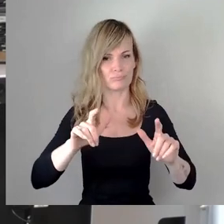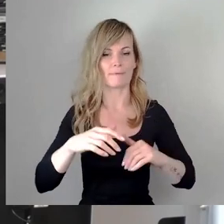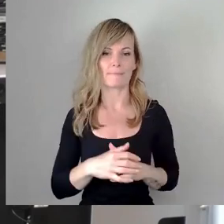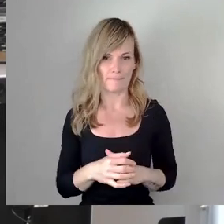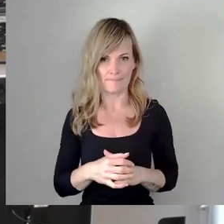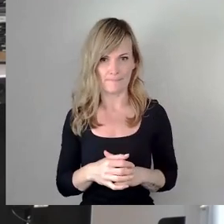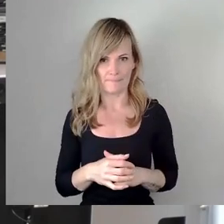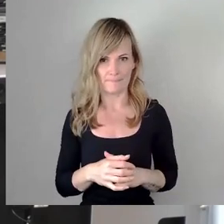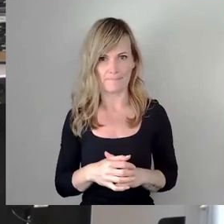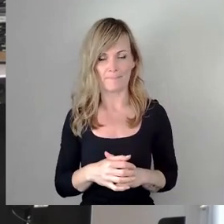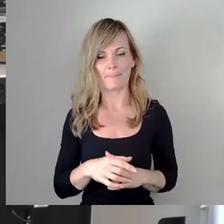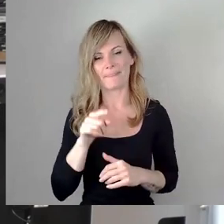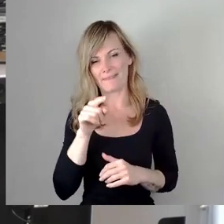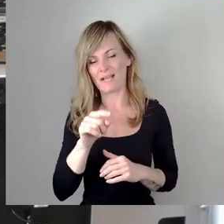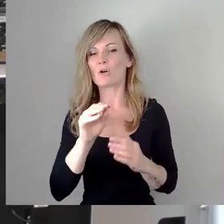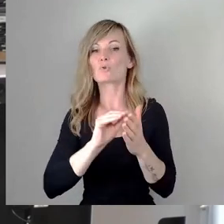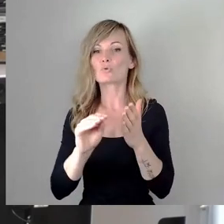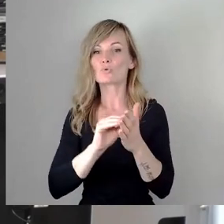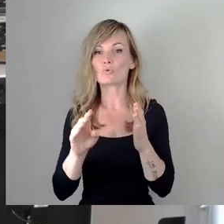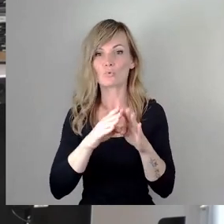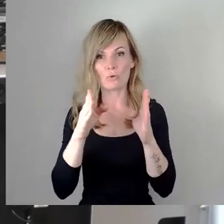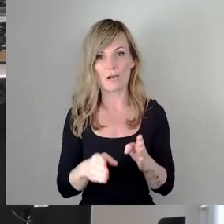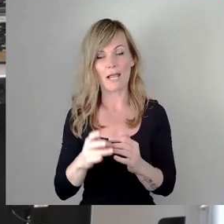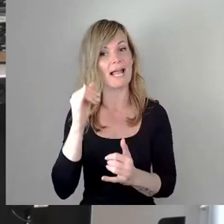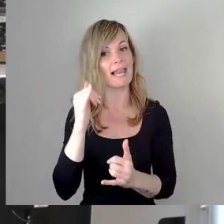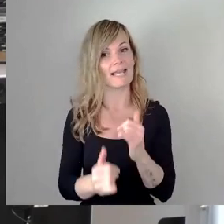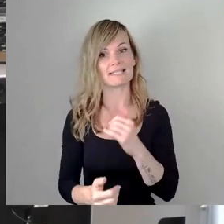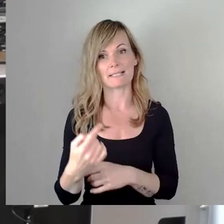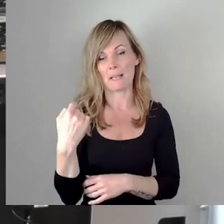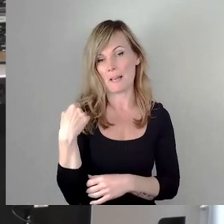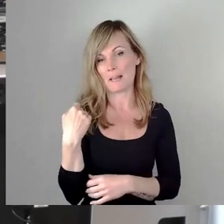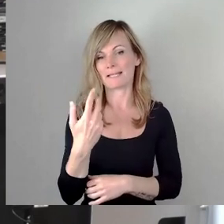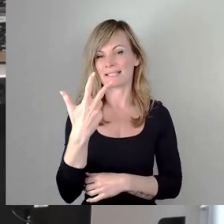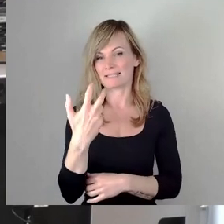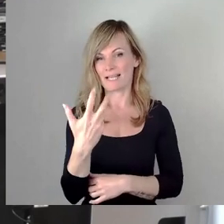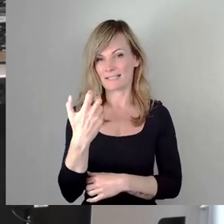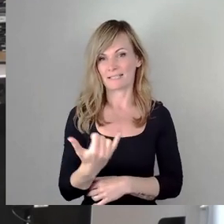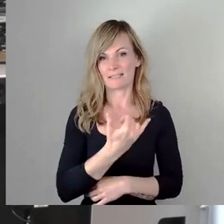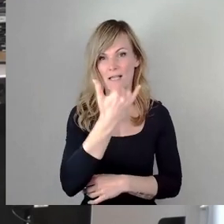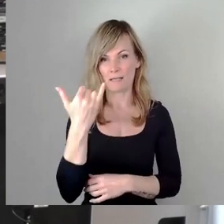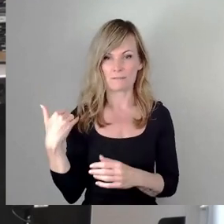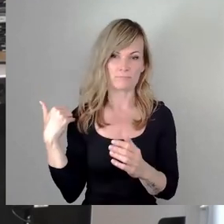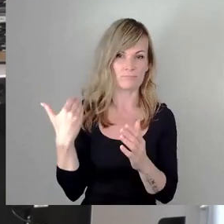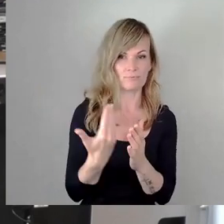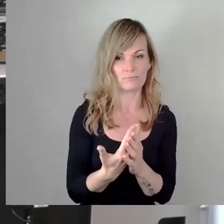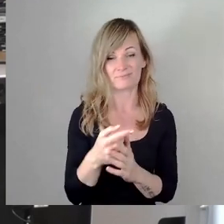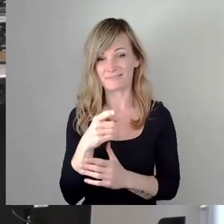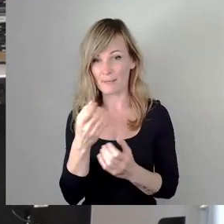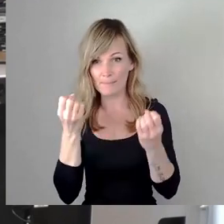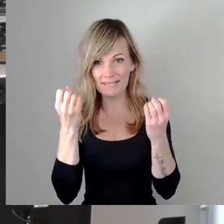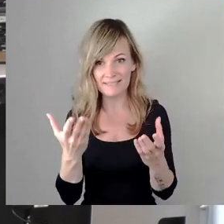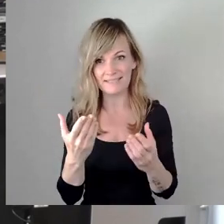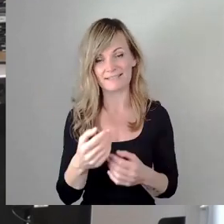30 Jahren passiert ist, das verdient nicht den Begriff Sommertheater,